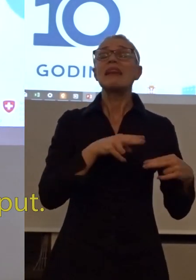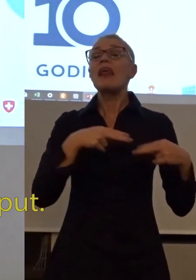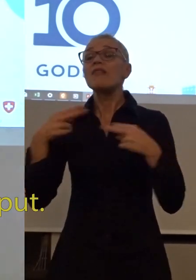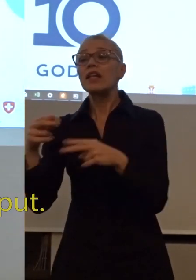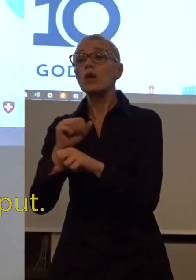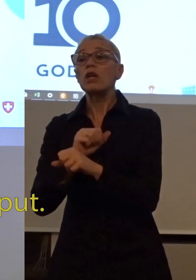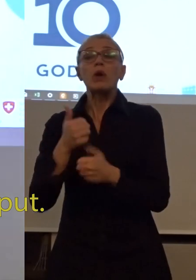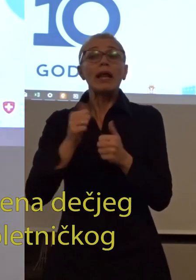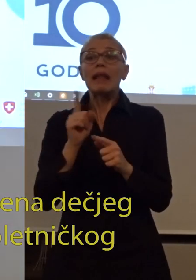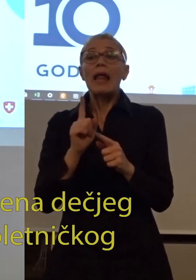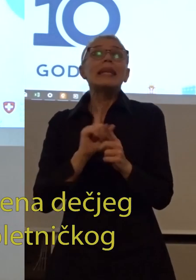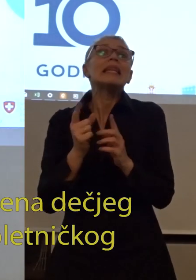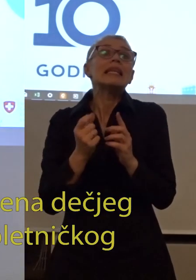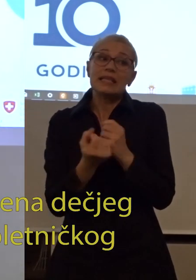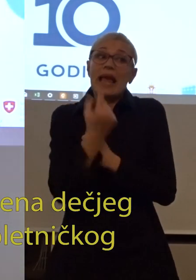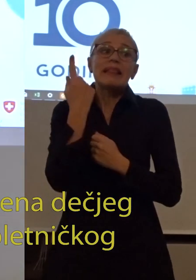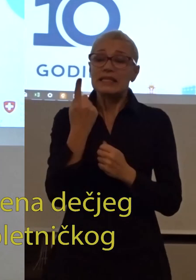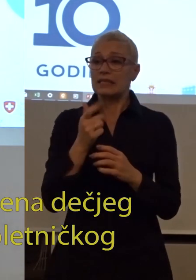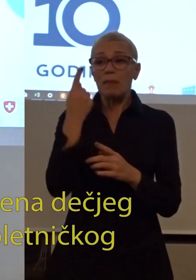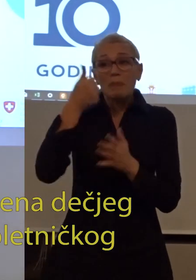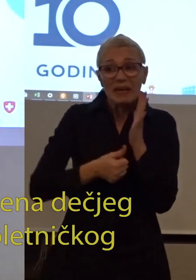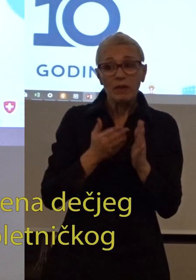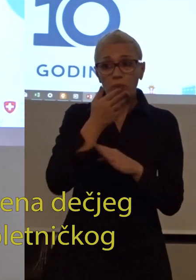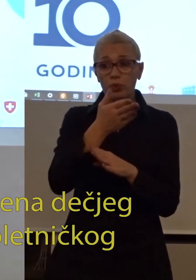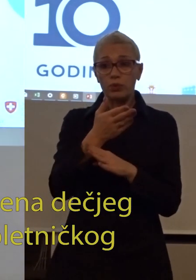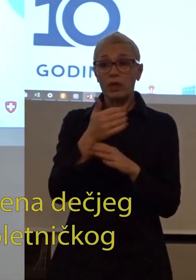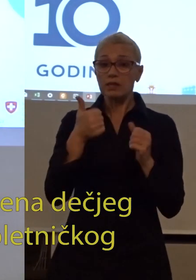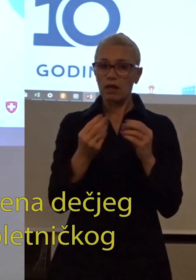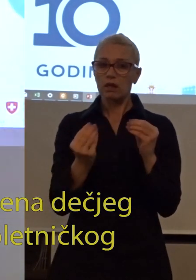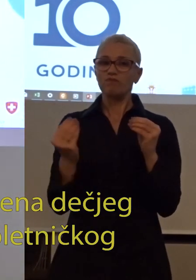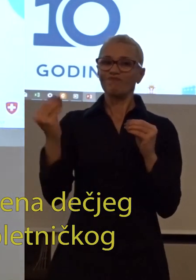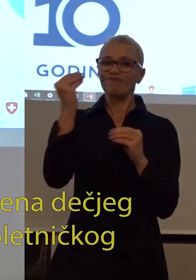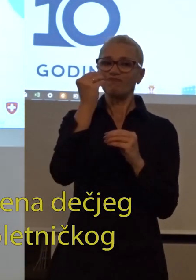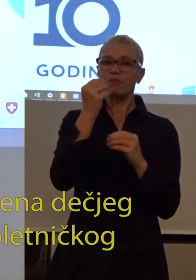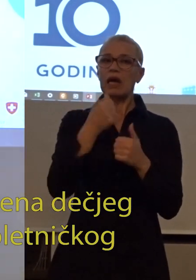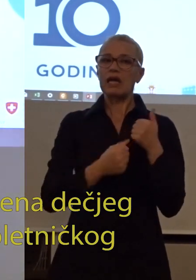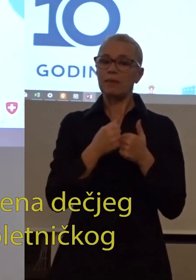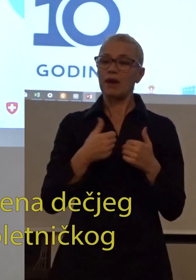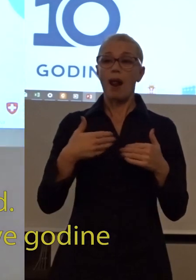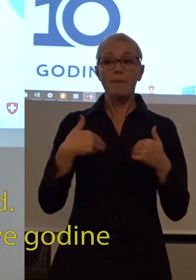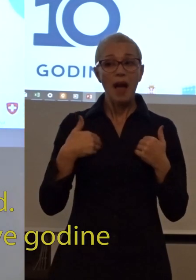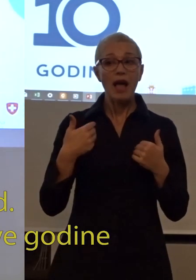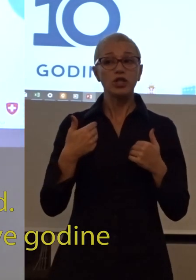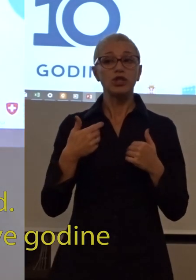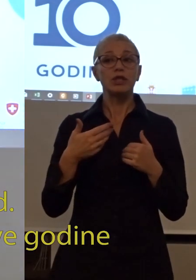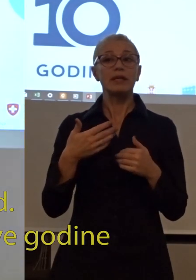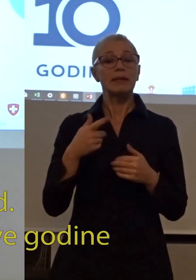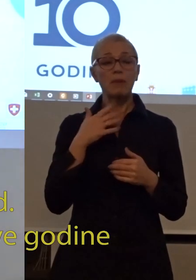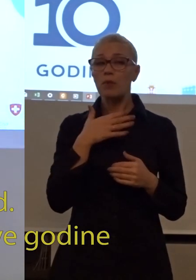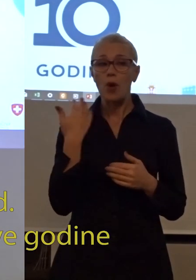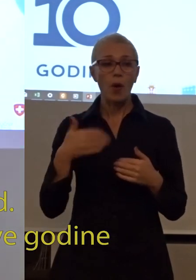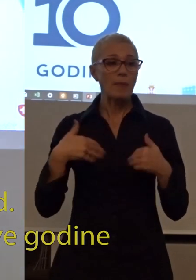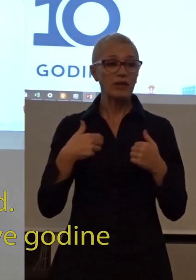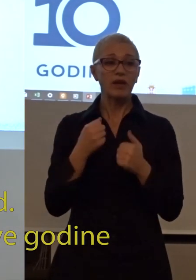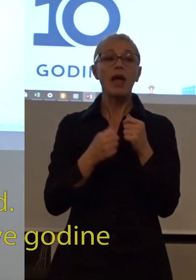dolazili po prvi put. Danas imamo porast stepena dečije kriminala, mlađeg punoletničkog i povratka nasada.